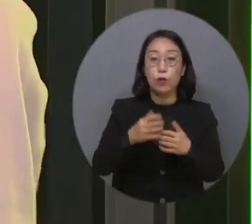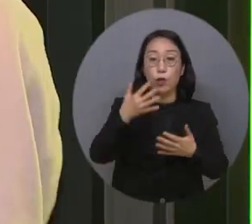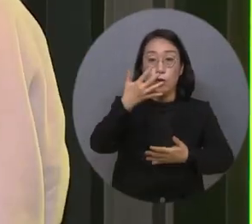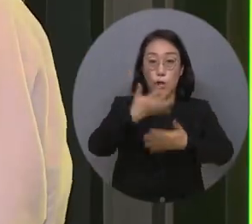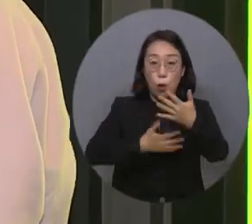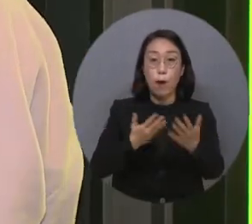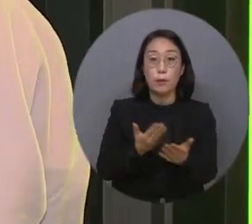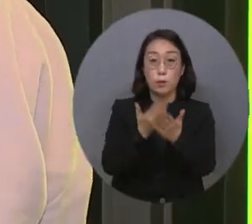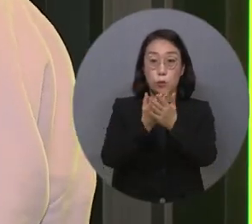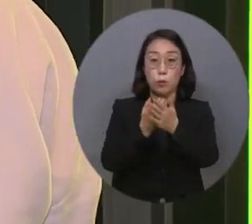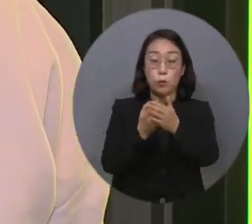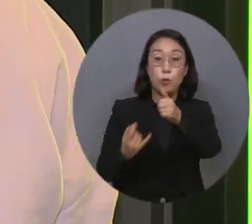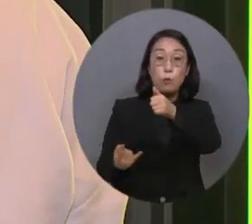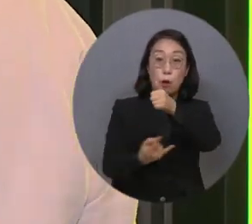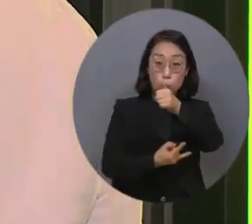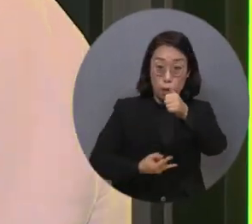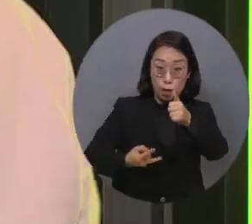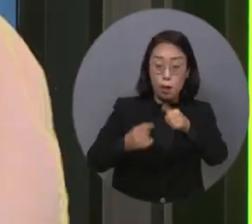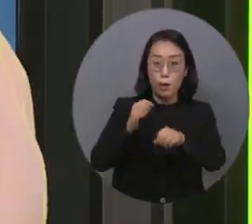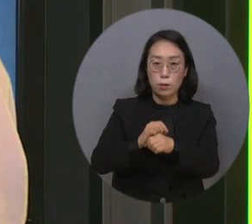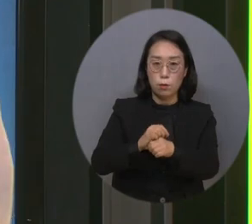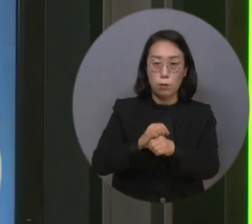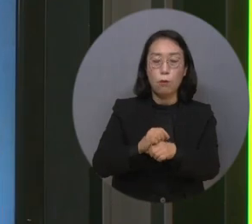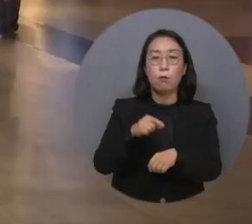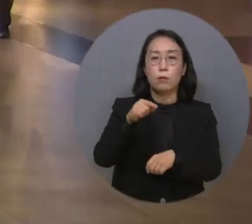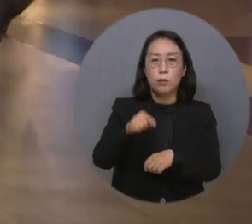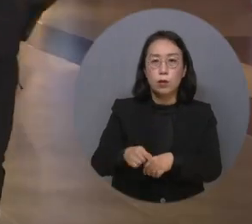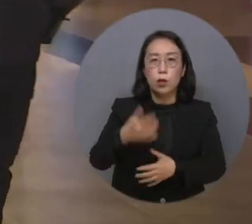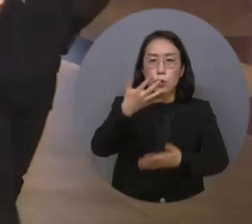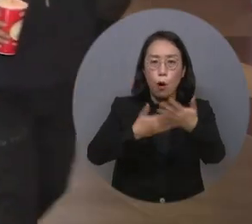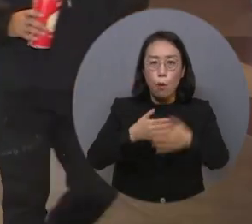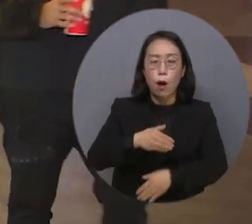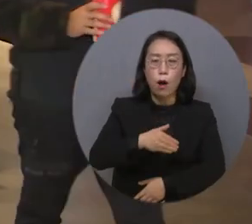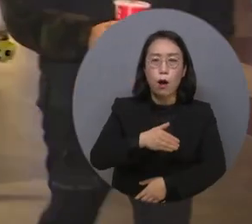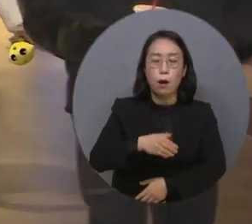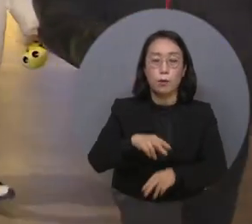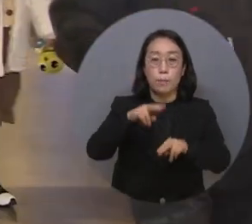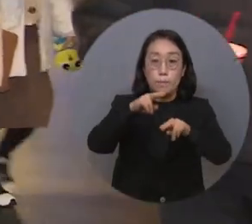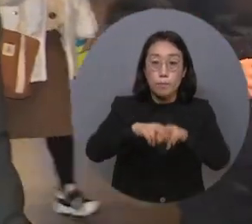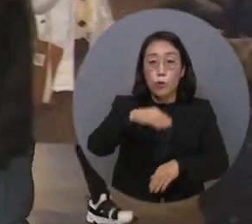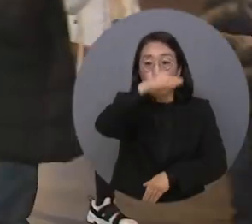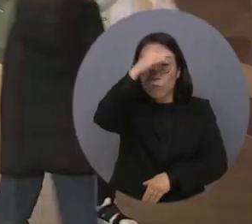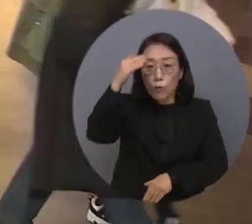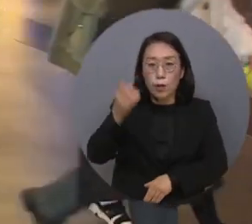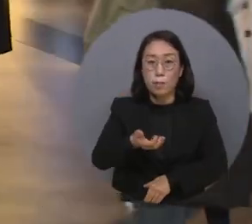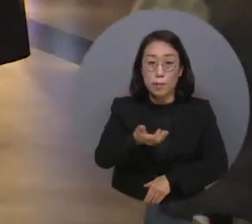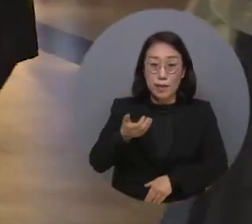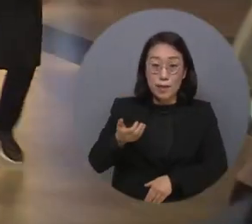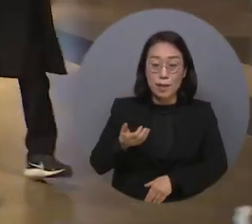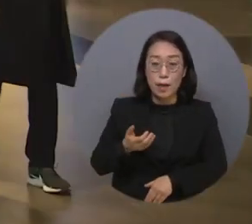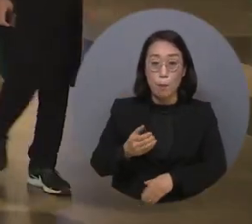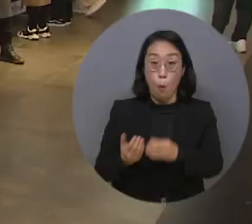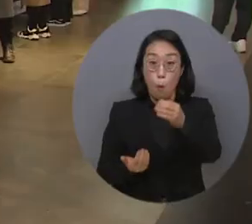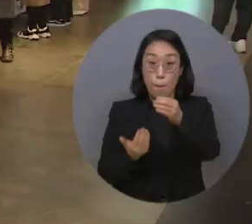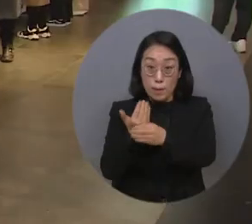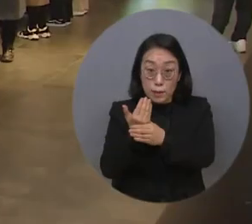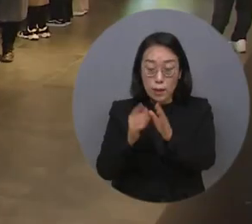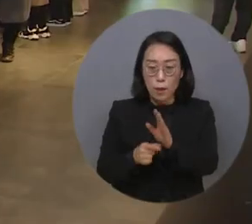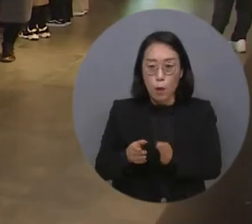국민참여예산 선정사업의 일환으로 영화관에서 영화관람 전 상영되던 피난 안내 영상물을